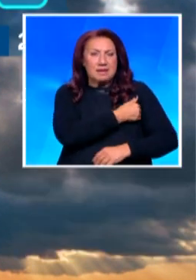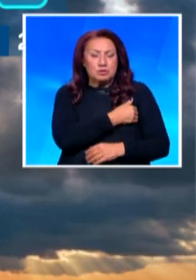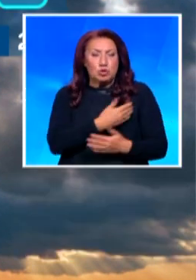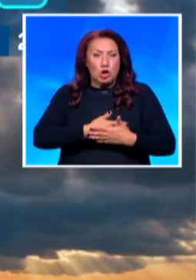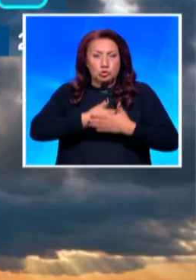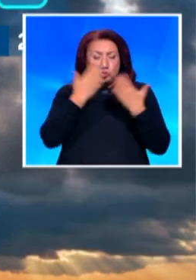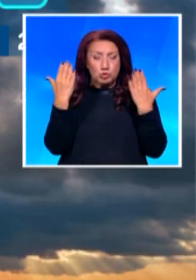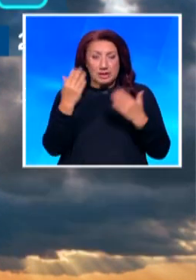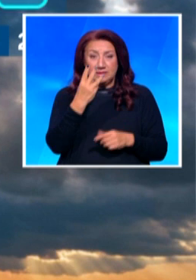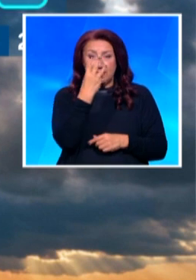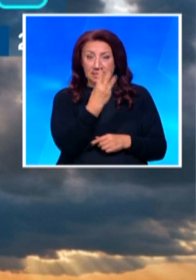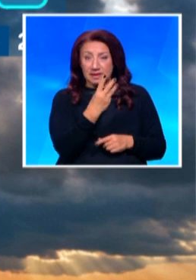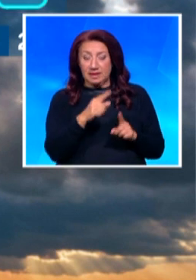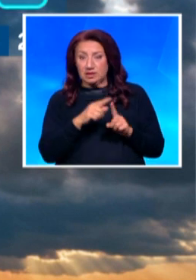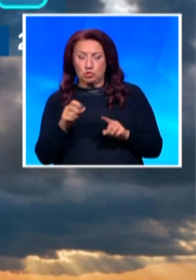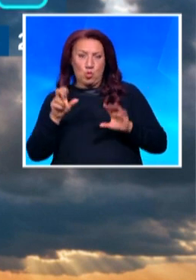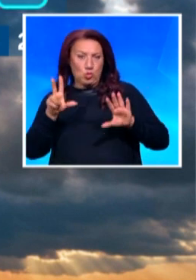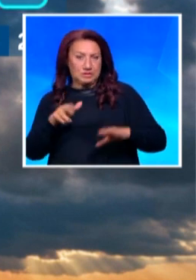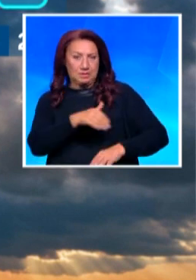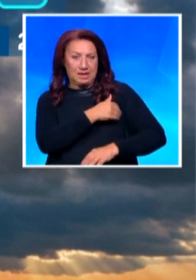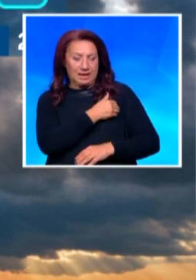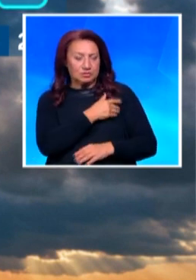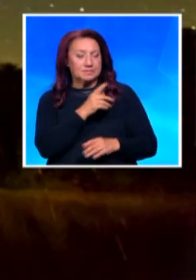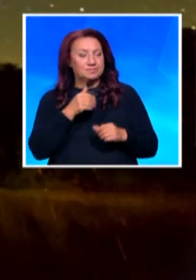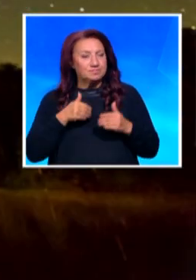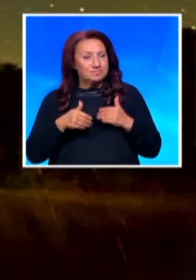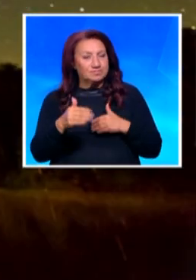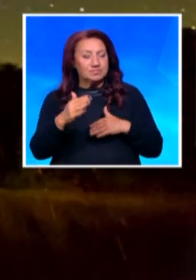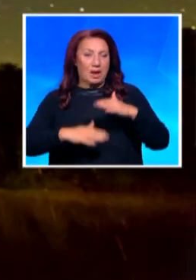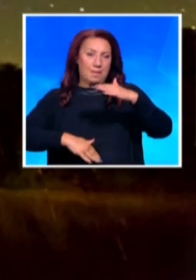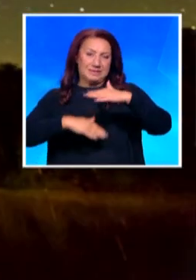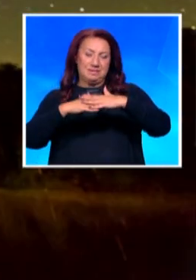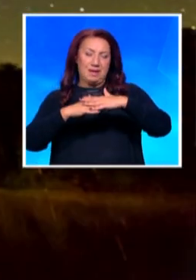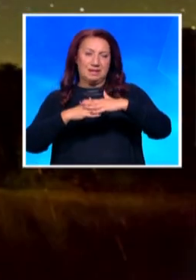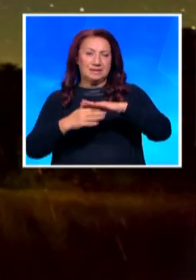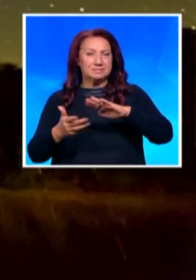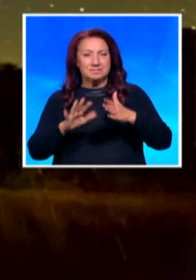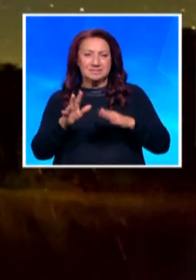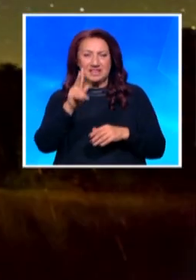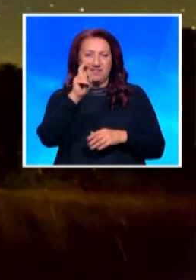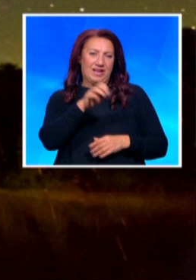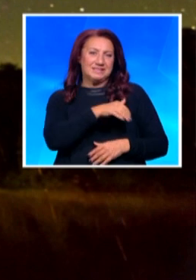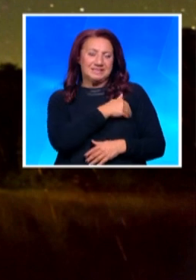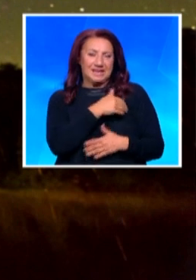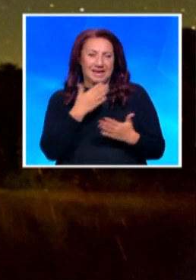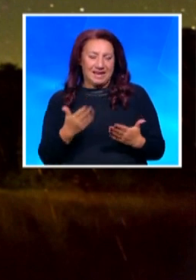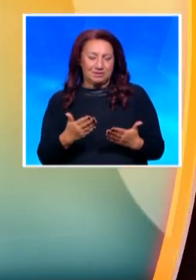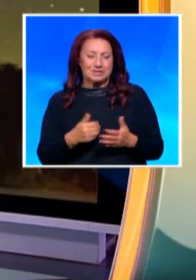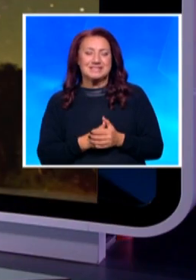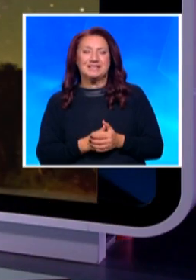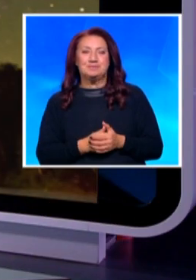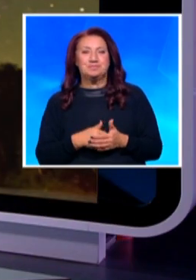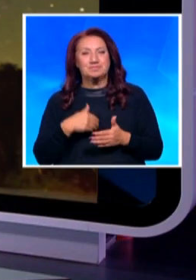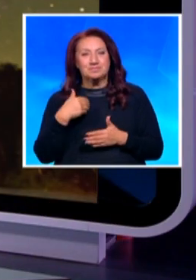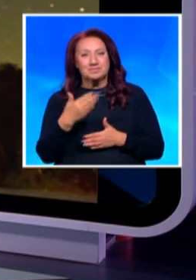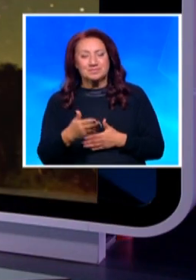3 и 8 градуса. Тогава максималните се очертават да бъдат около и малко над 20 градуса. А след малко започва новият